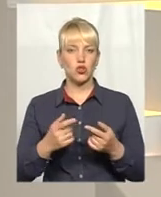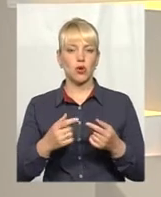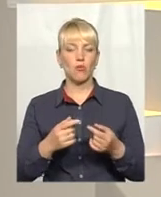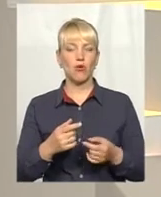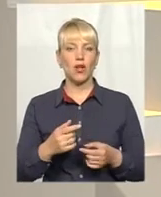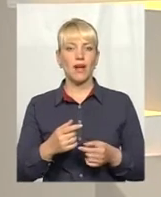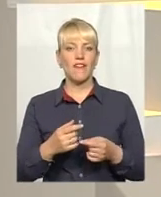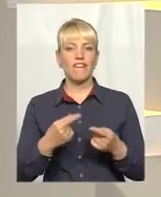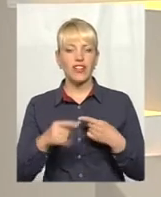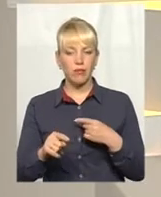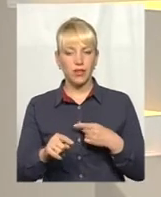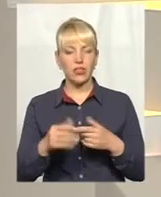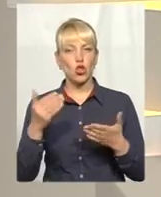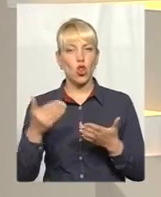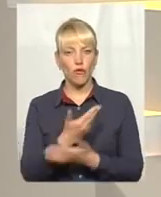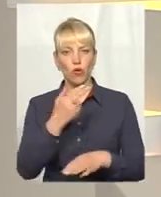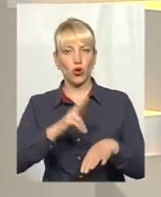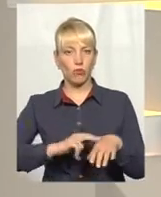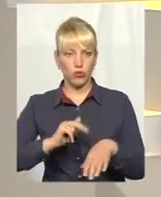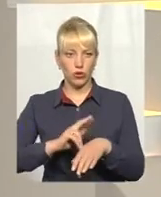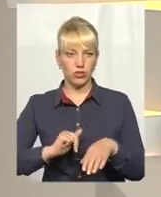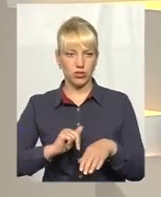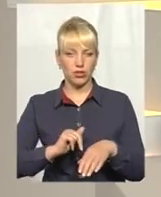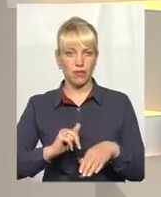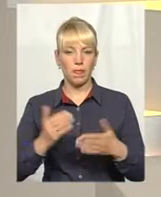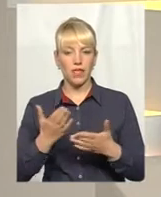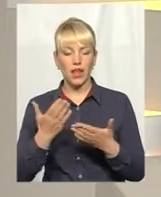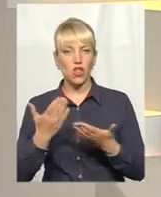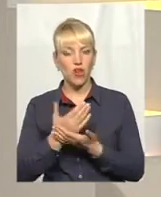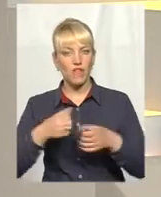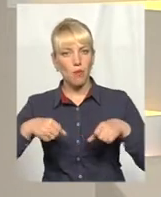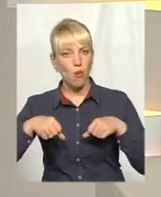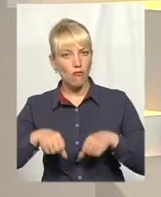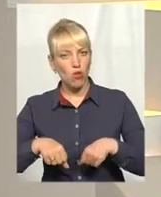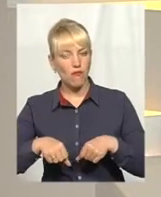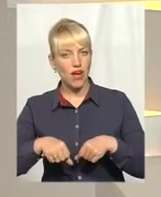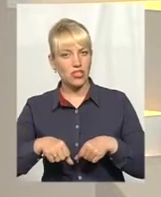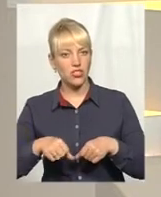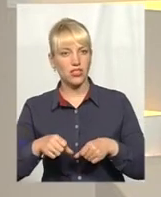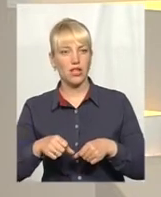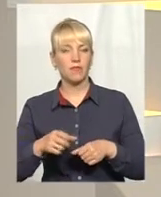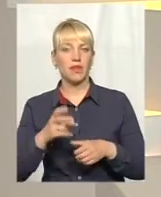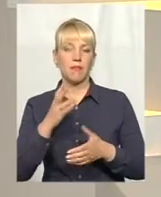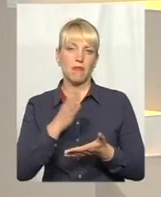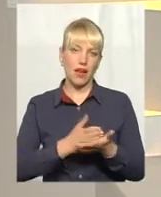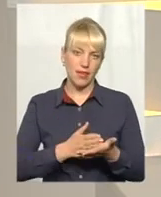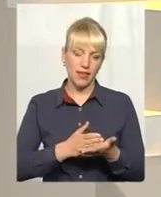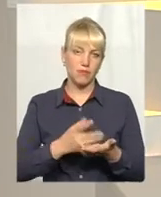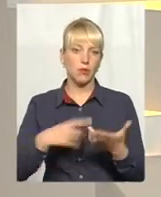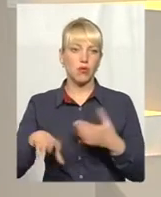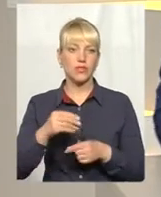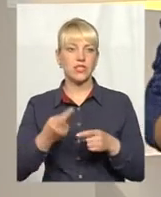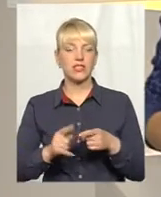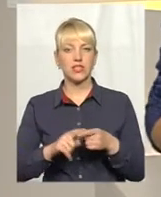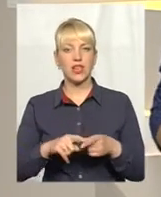відмінність нової поліції, які нові повноваження вона віднині має. Про це все